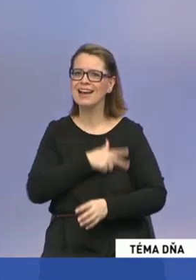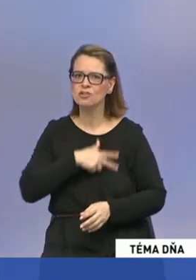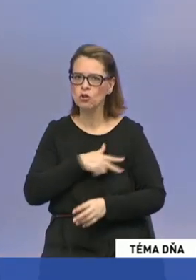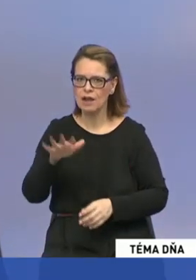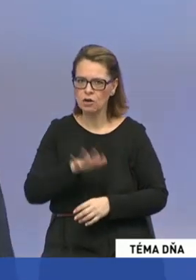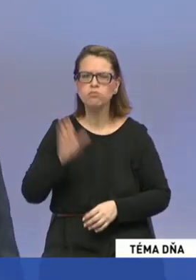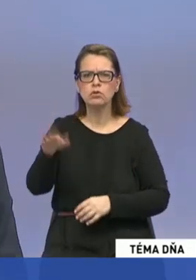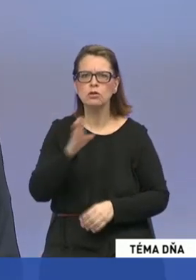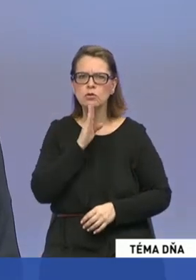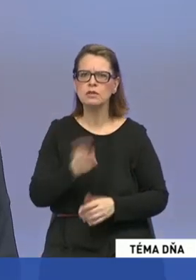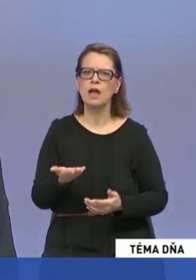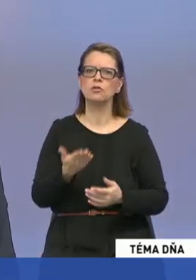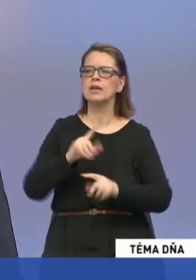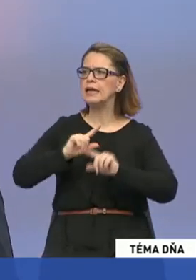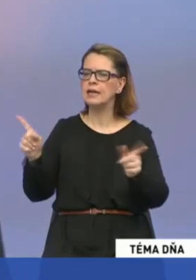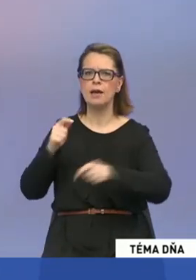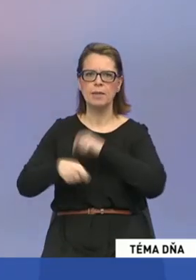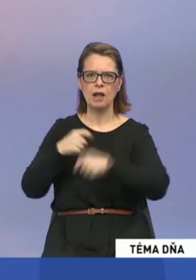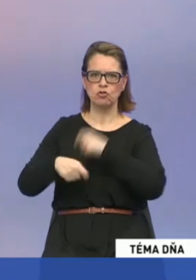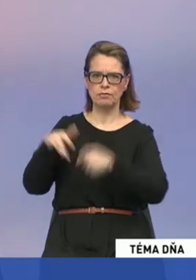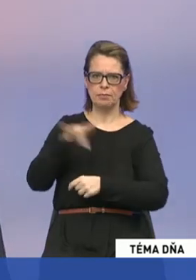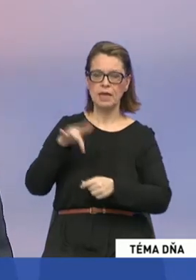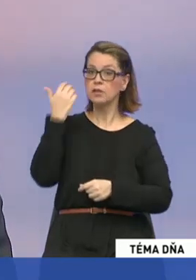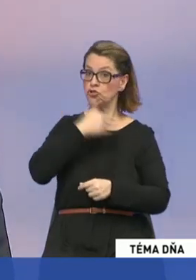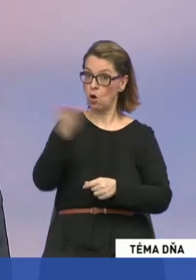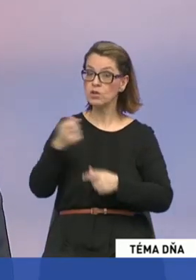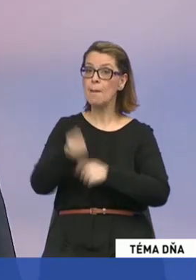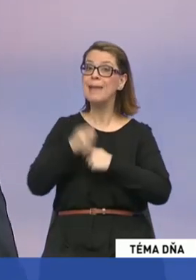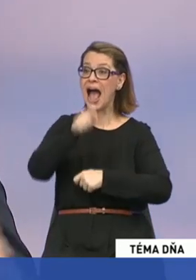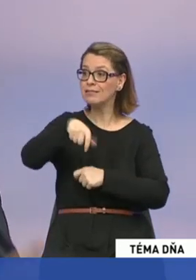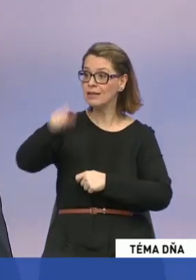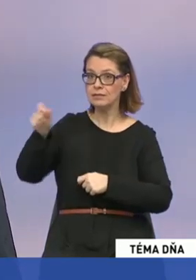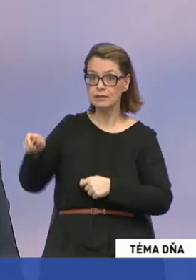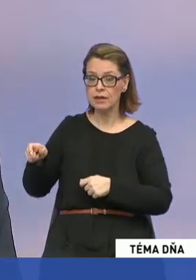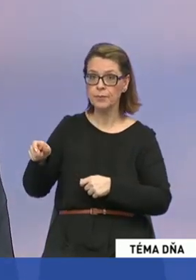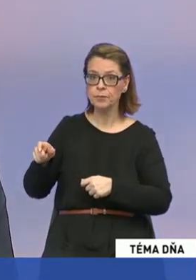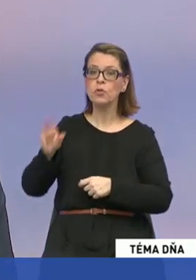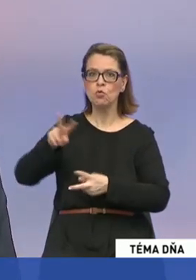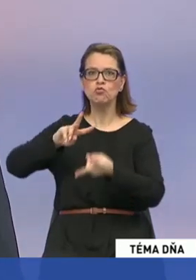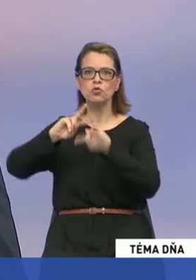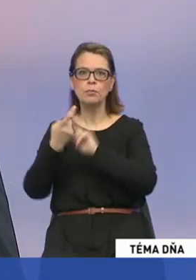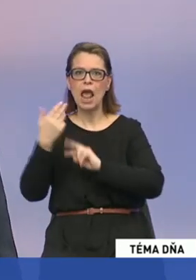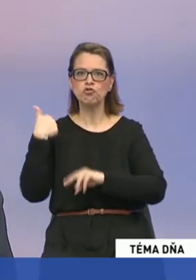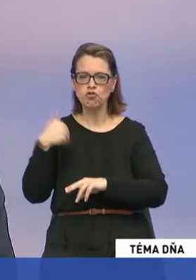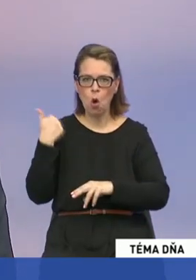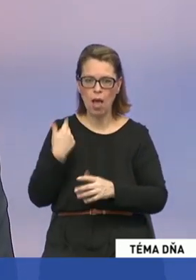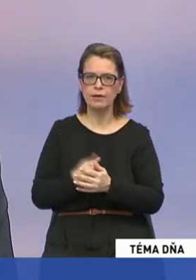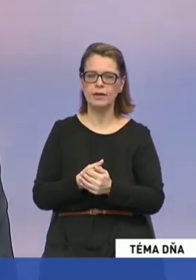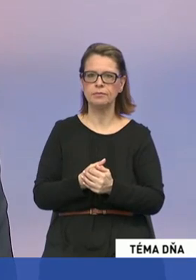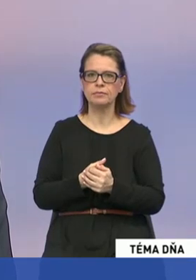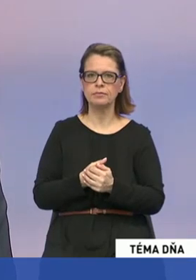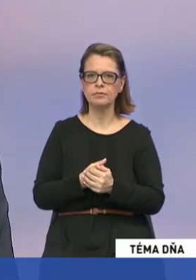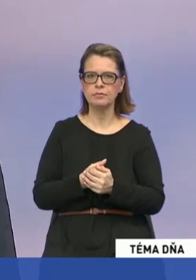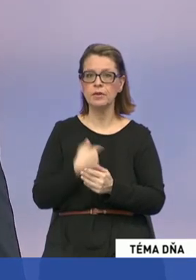tam bude dostatok iných pracovných miest, že aj tí ľudia, tí baníci budú už preškolení. Z tohto vychádzame